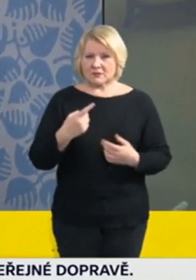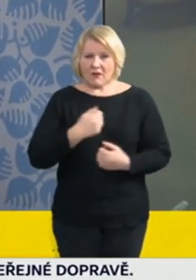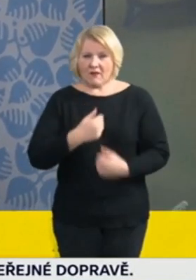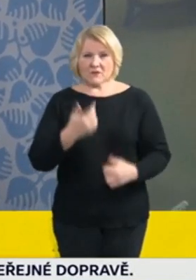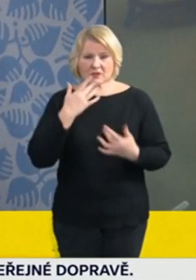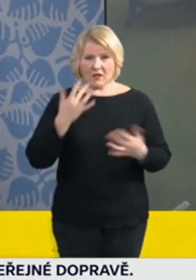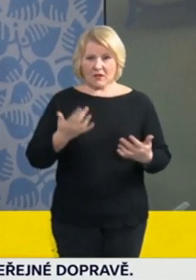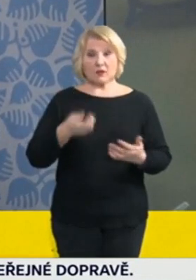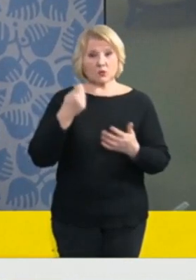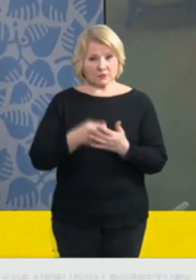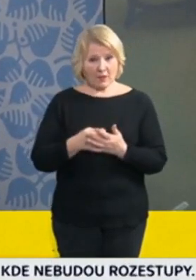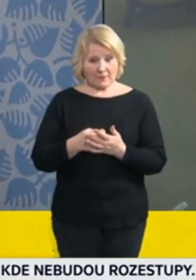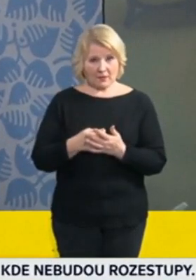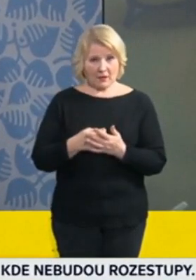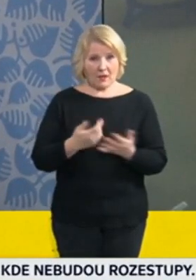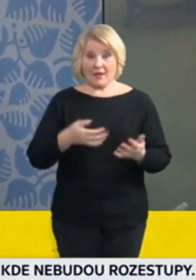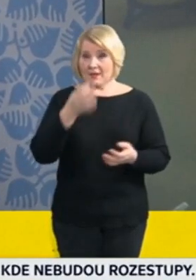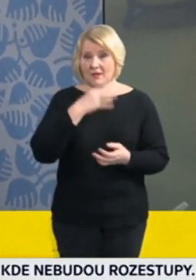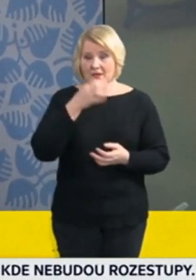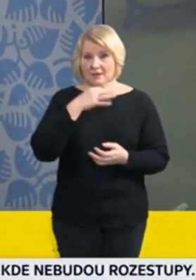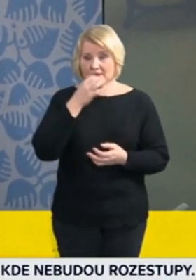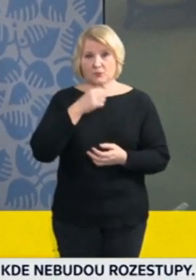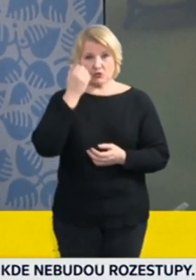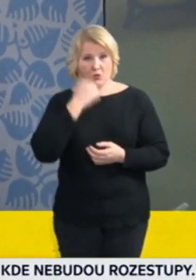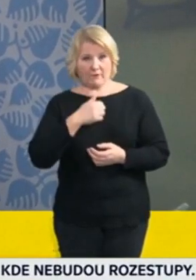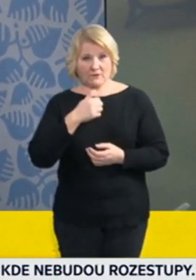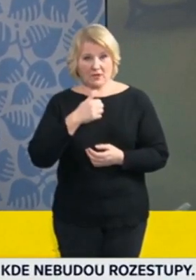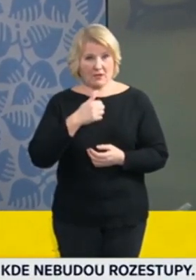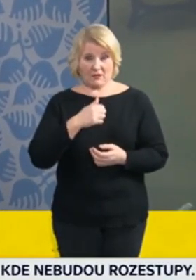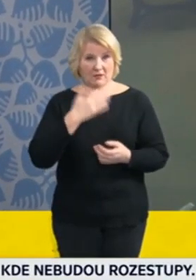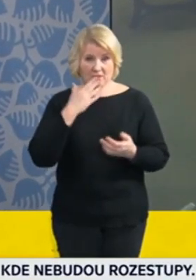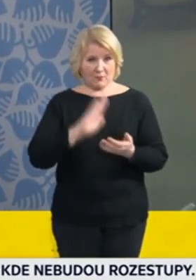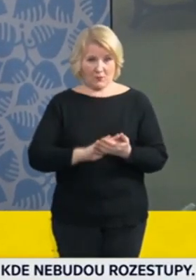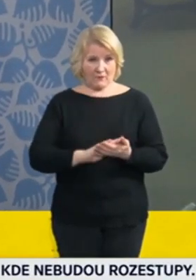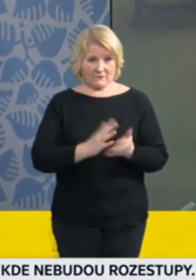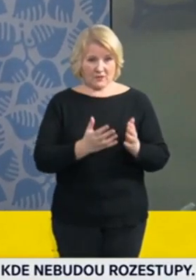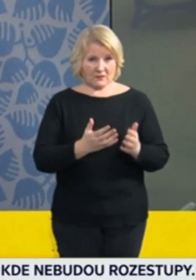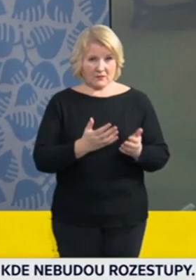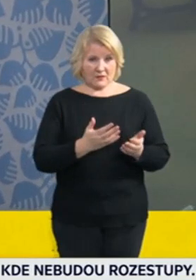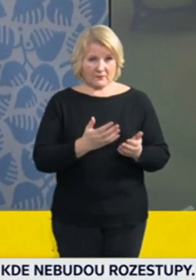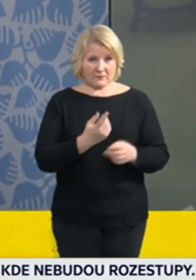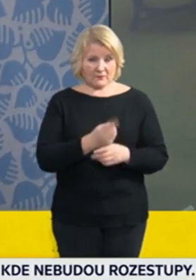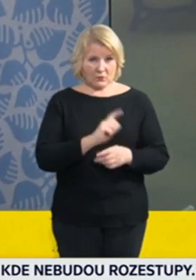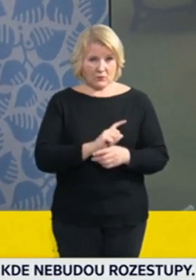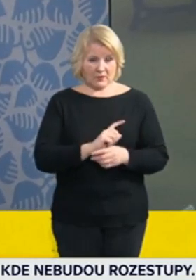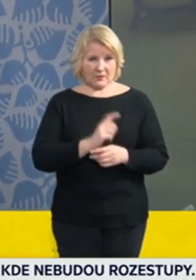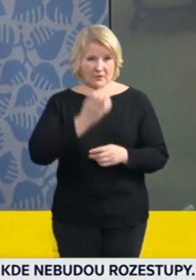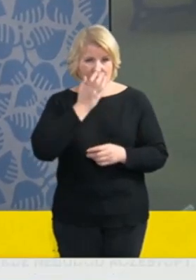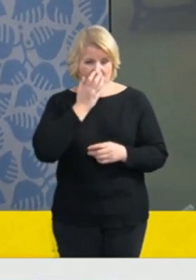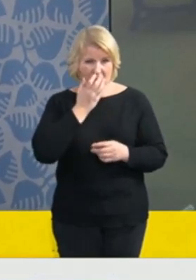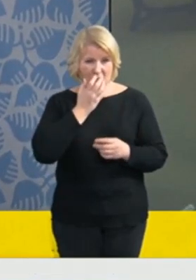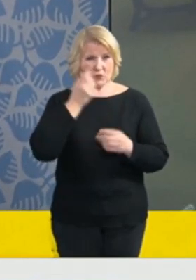pokud si člověk nesežene respirátor, tak ho nebude muset do konce měsíce